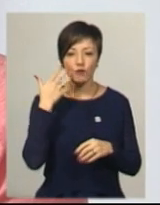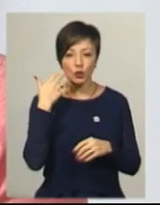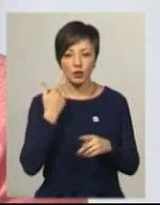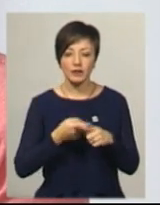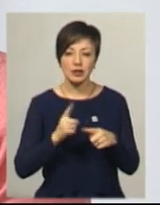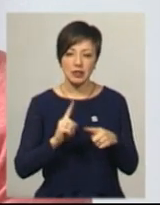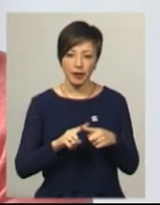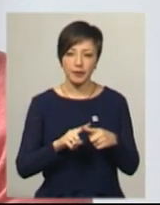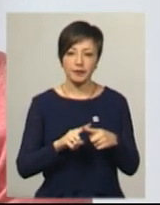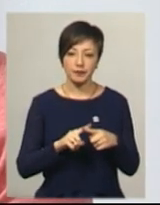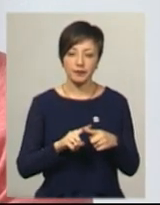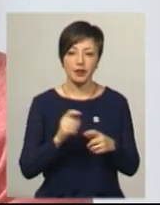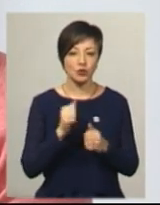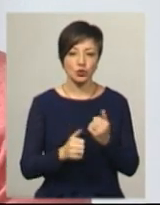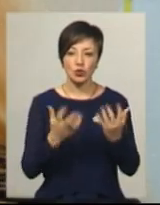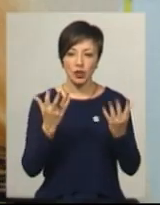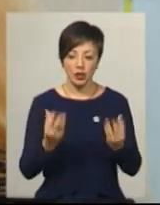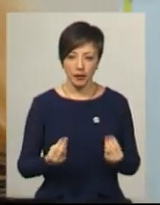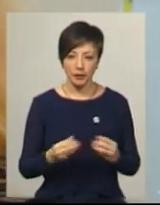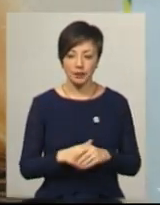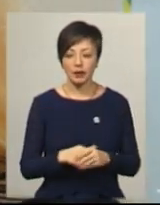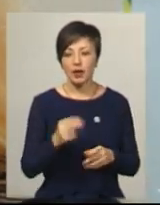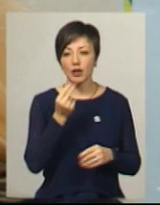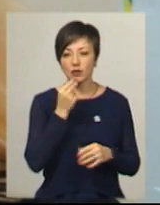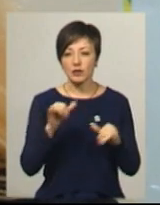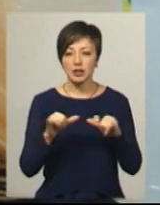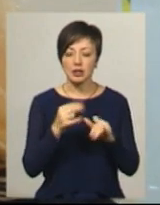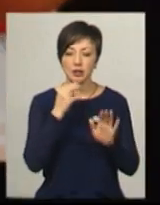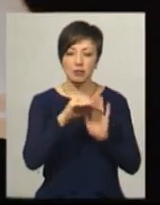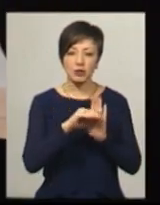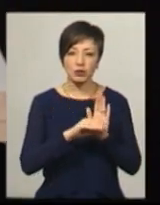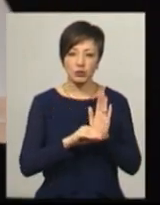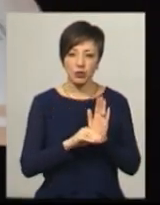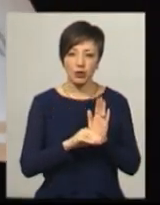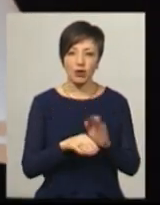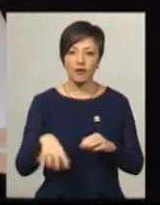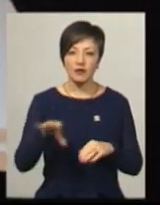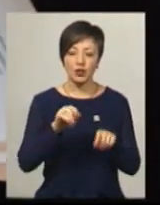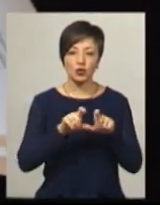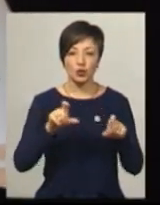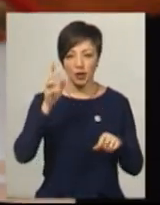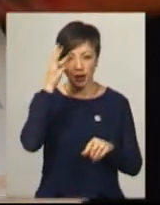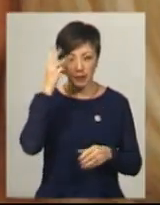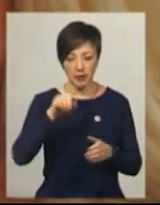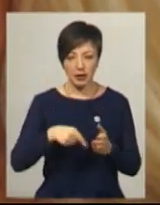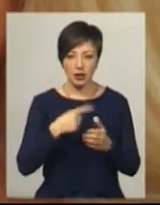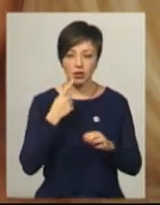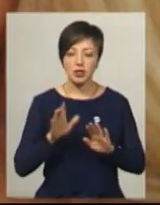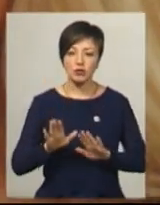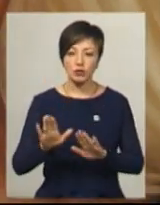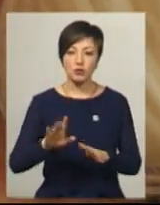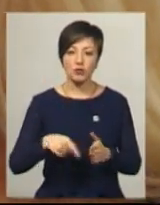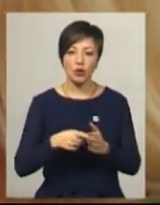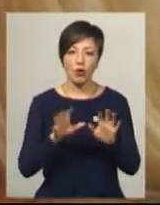це, причому, щодня. Харчуються в їданнях за меню від Євгена Клопотенка у всіх школах Хмельницького, каже заступниця